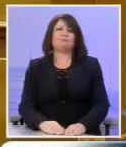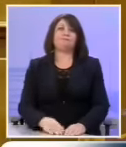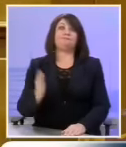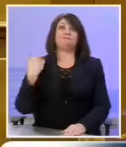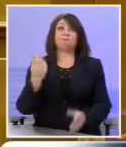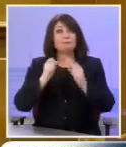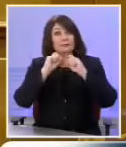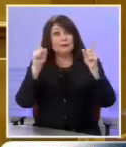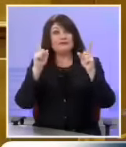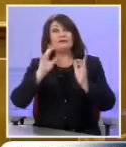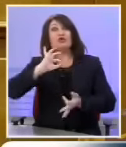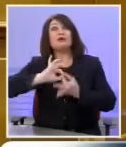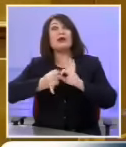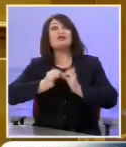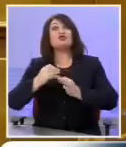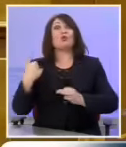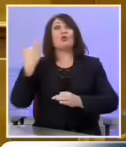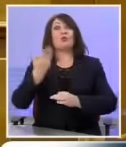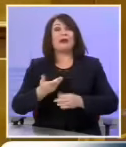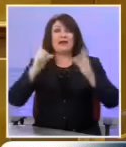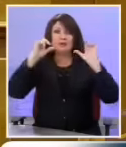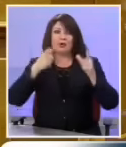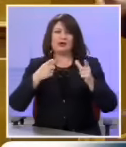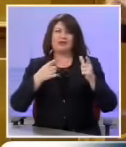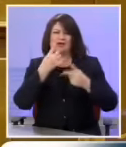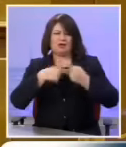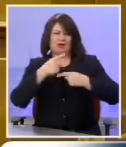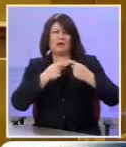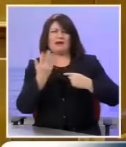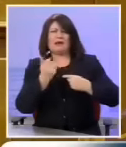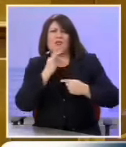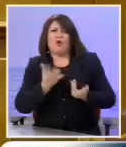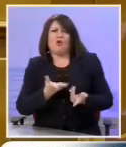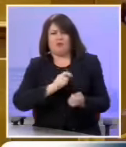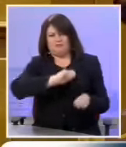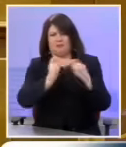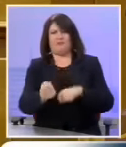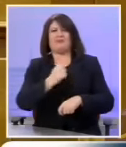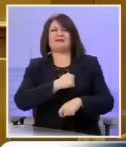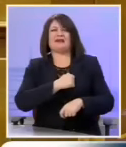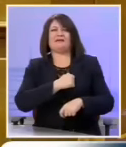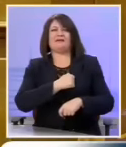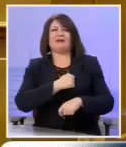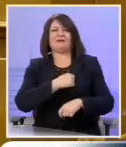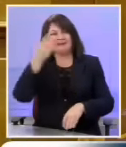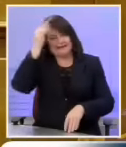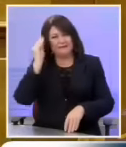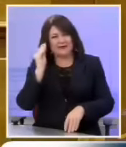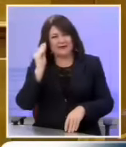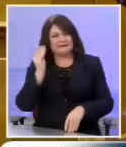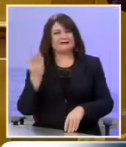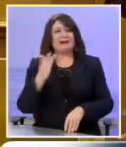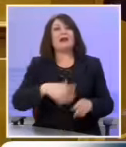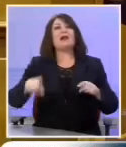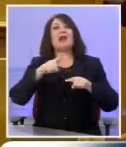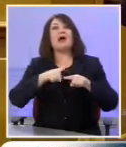πρωτοφανής και δημοκρατικά αδικαιολόγητη μεταστροφή γιατί προδόθηκαν οι εντολές που έδωσε ο